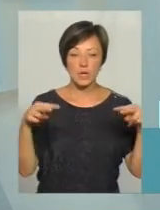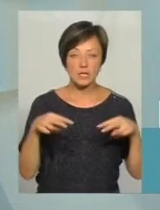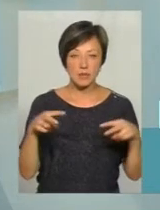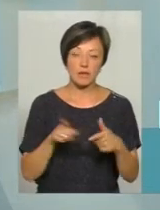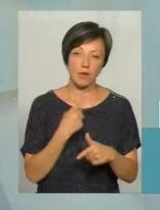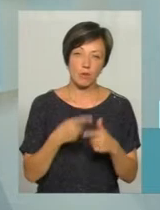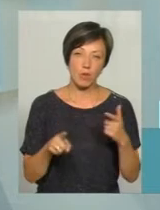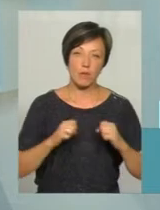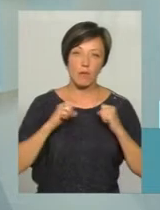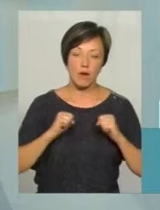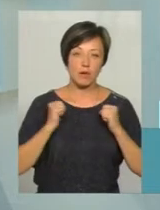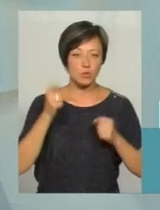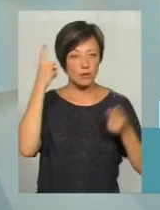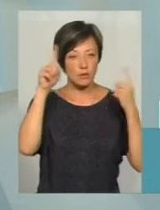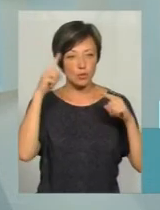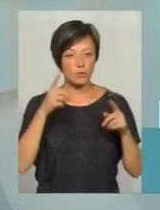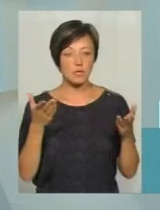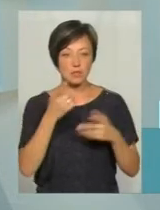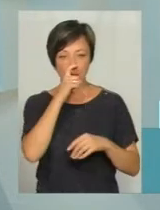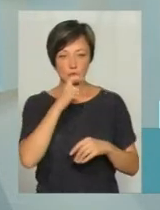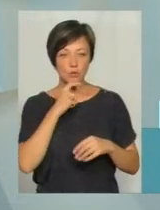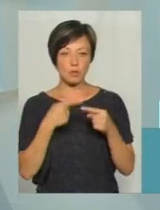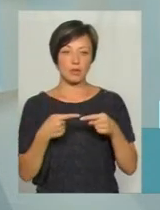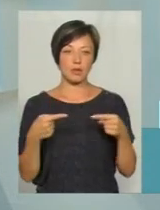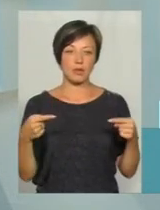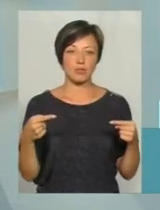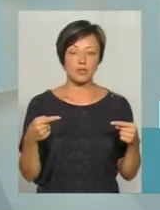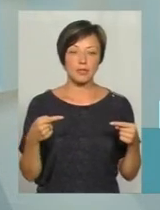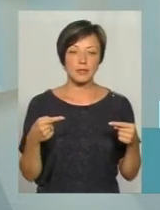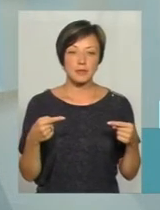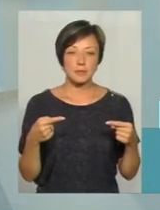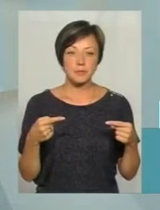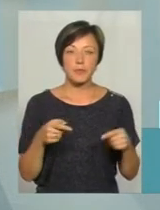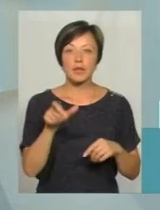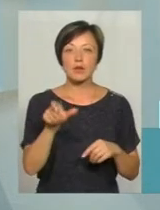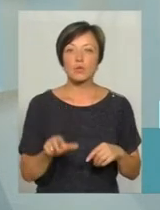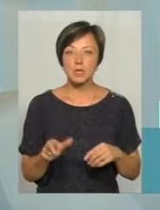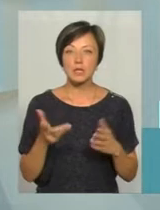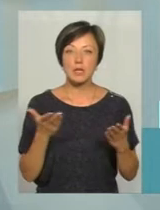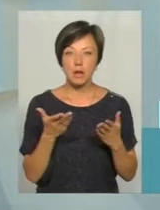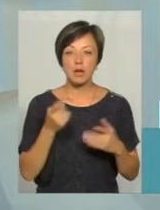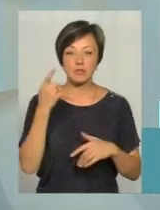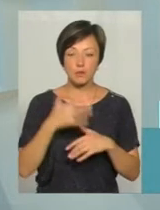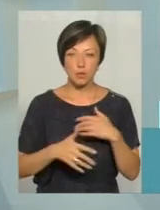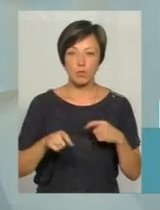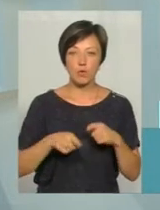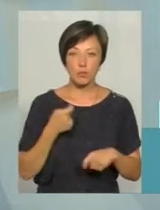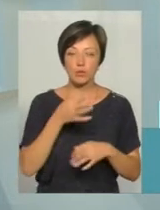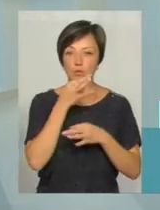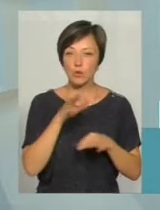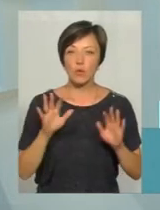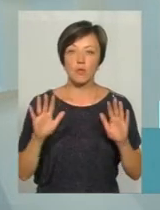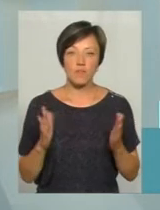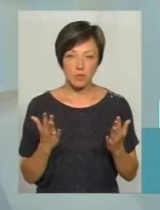або намагаються видумувати якісь такі незрозумілі речі. Тобто людина, яка свідомо пішла на порушення, вона в будь-якому